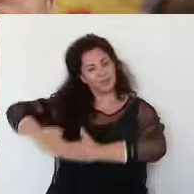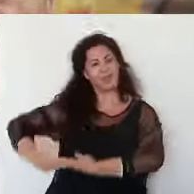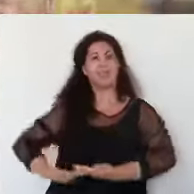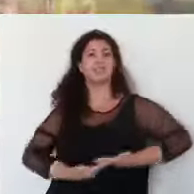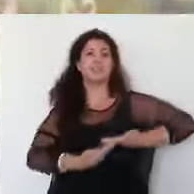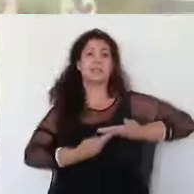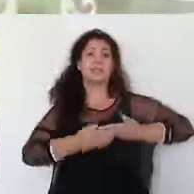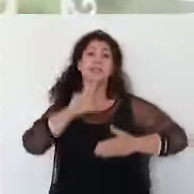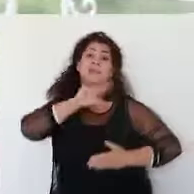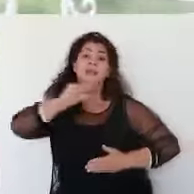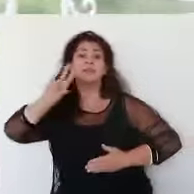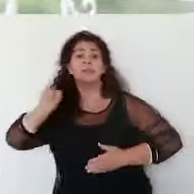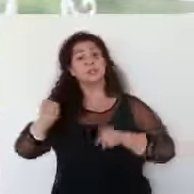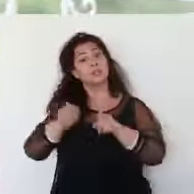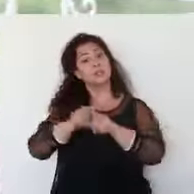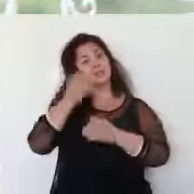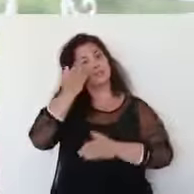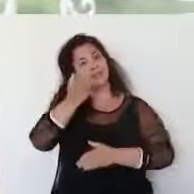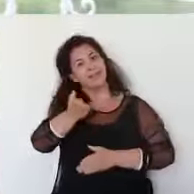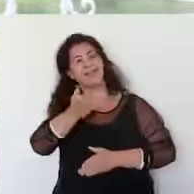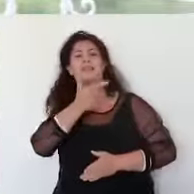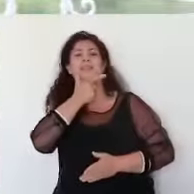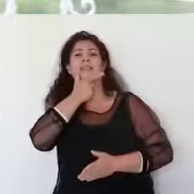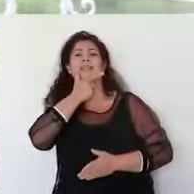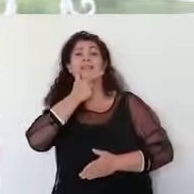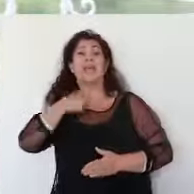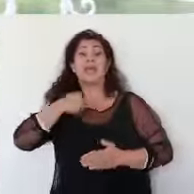أجنة تماما مثل هالجنين